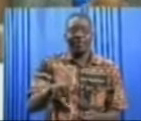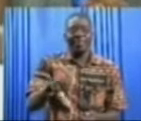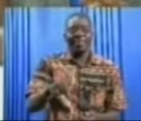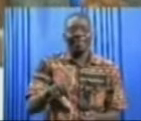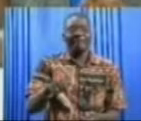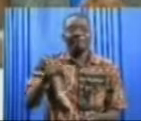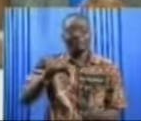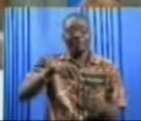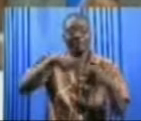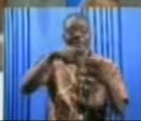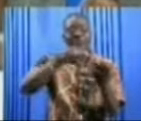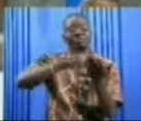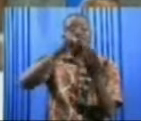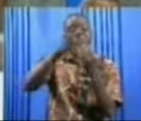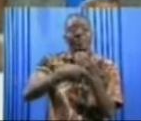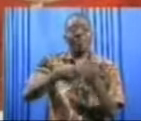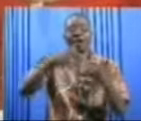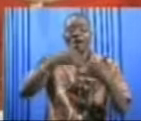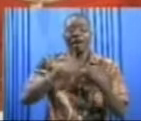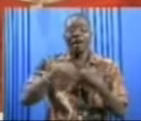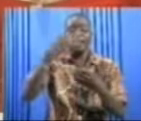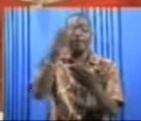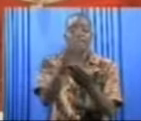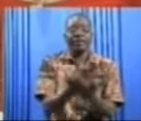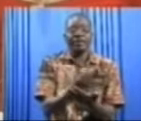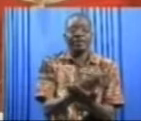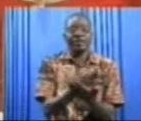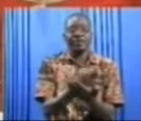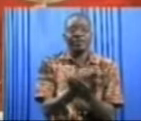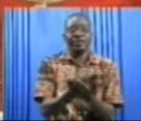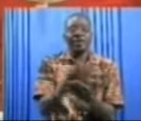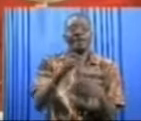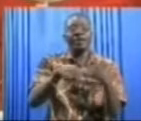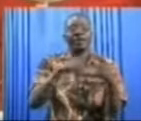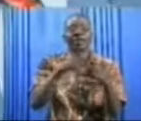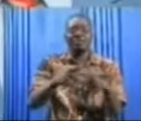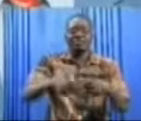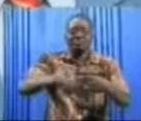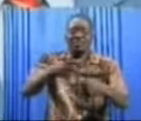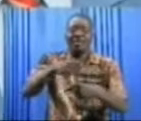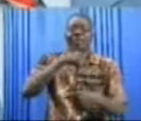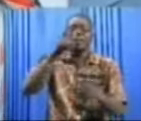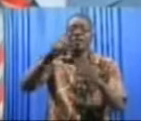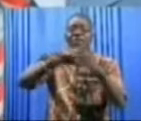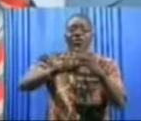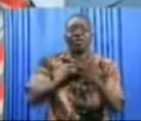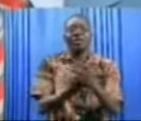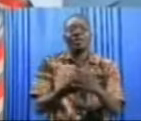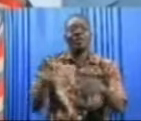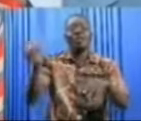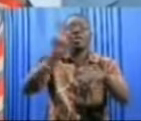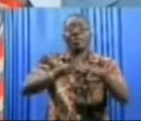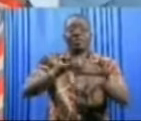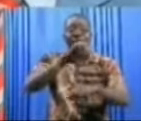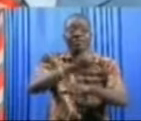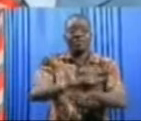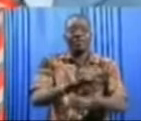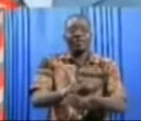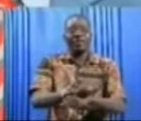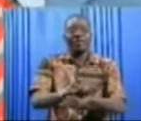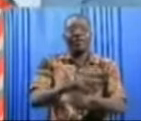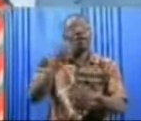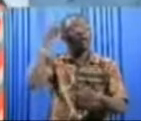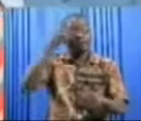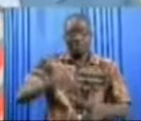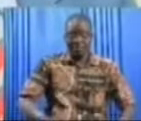a un financement et que nous n'allons pas commencer à le mettre en œuvre et qu'à mi